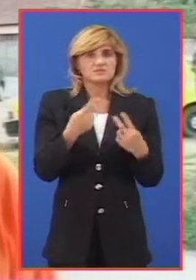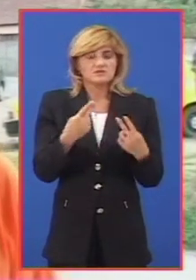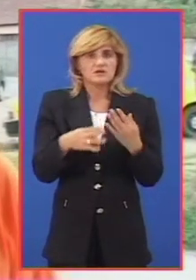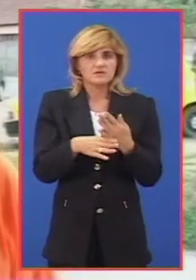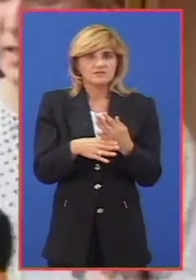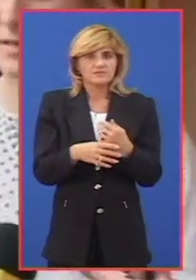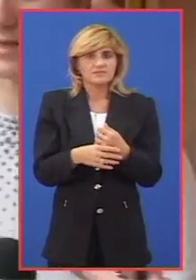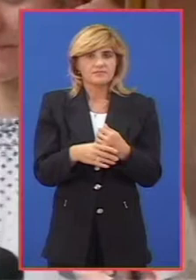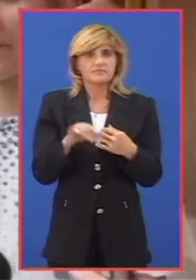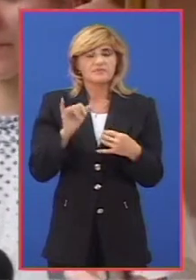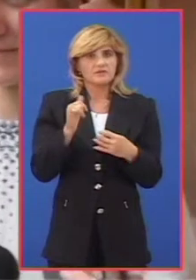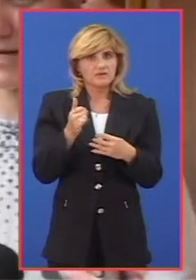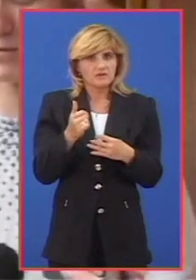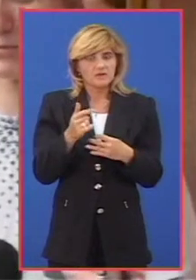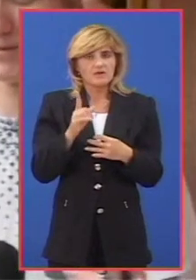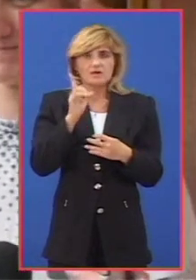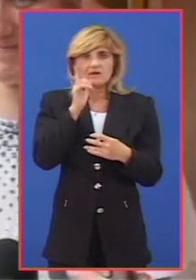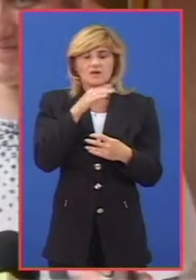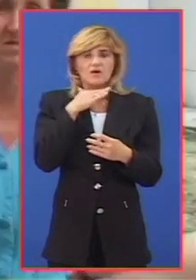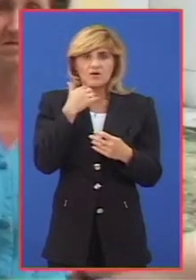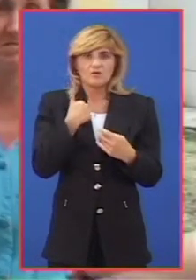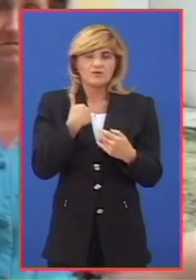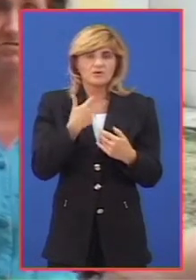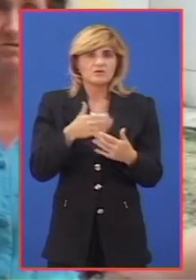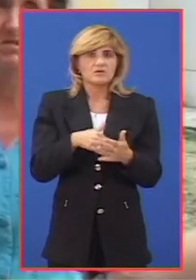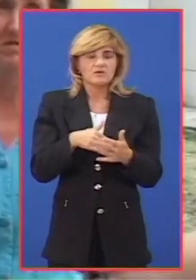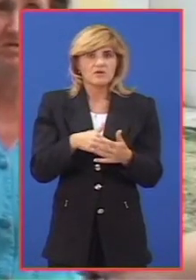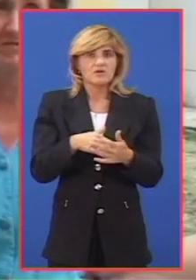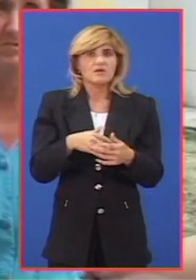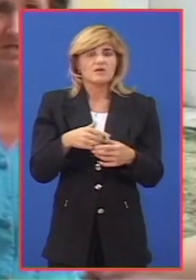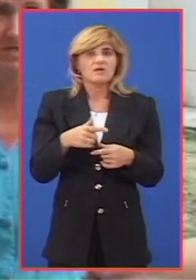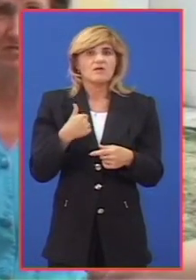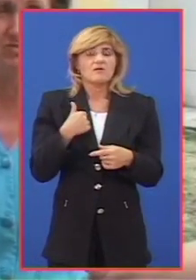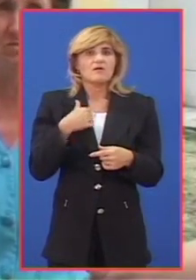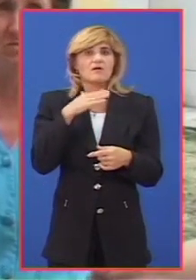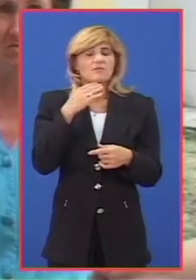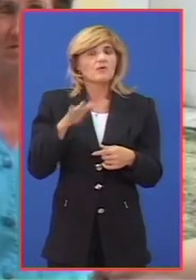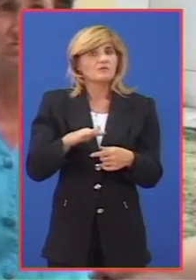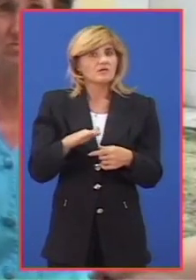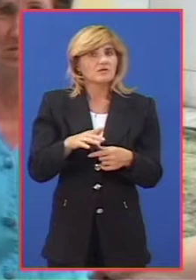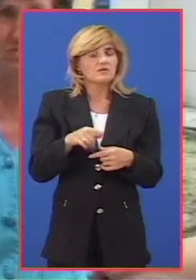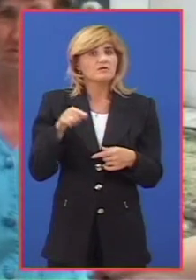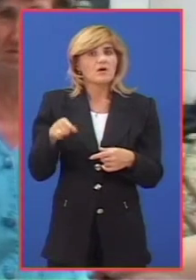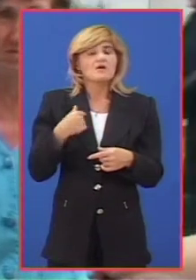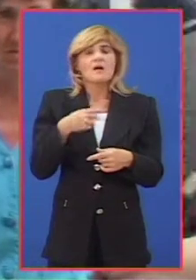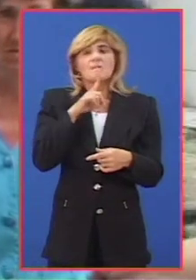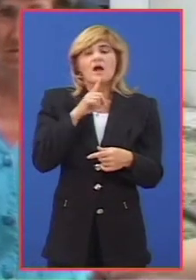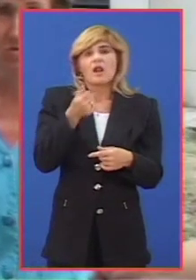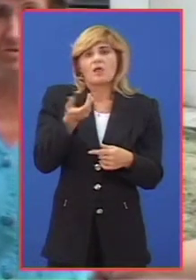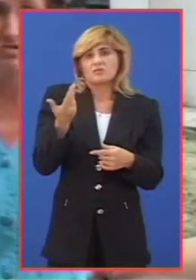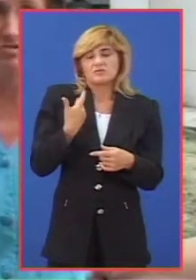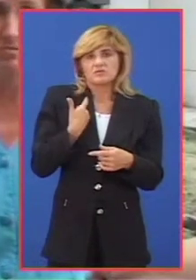dosta. Jeste. Jako puno. Vondar mi ne gledi ne velema. Ja reki kada ti še keviš njugdijat kopnak.